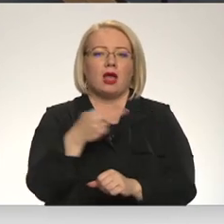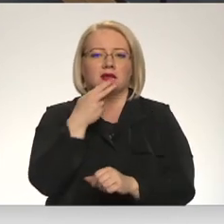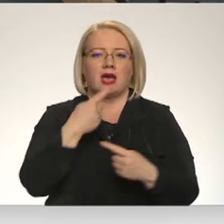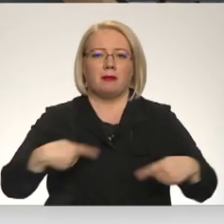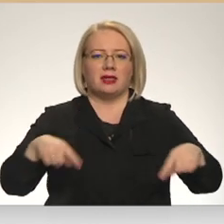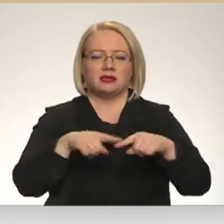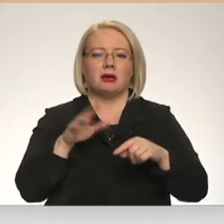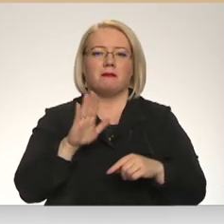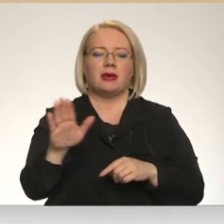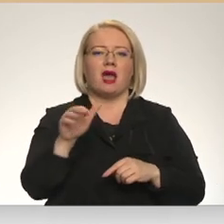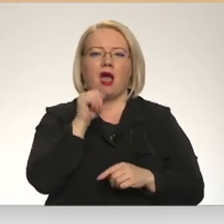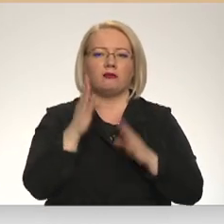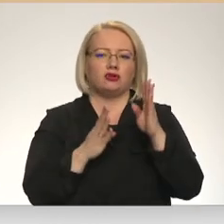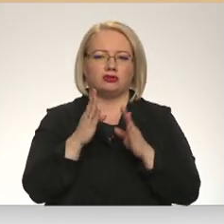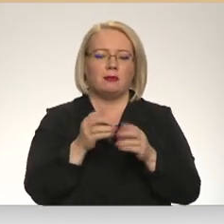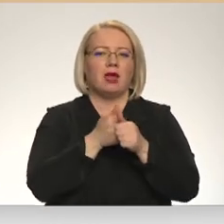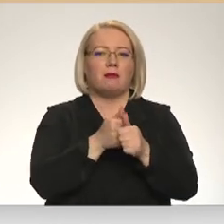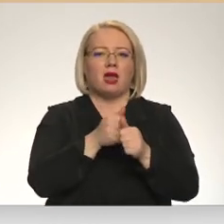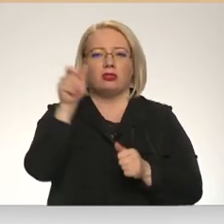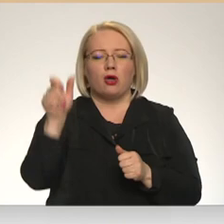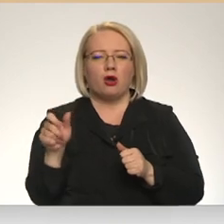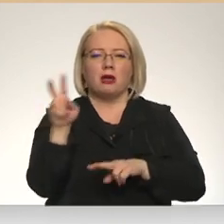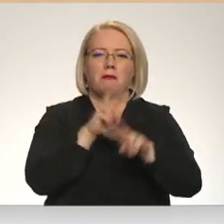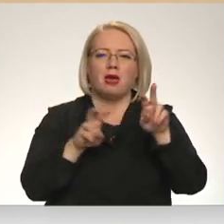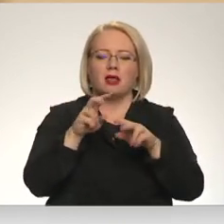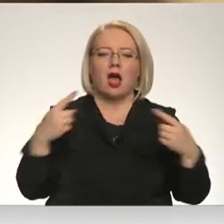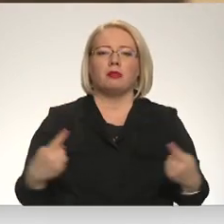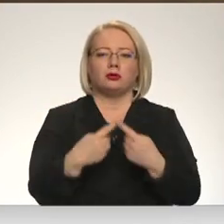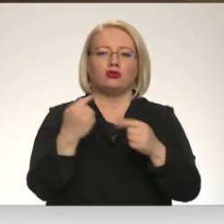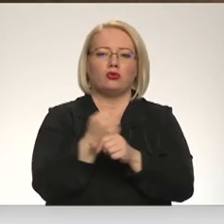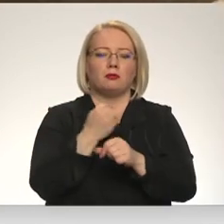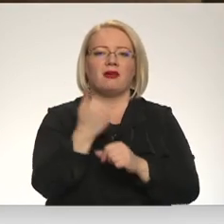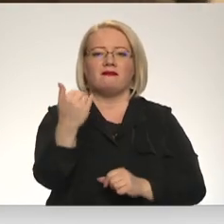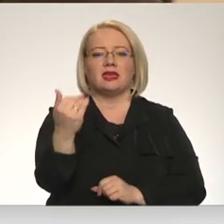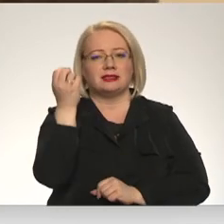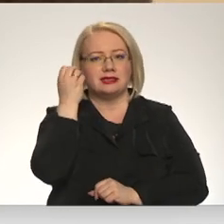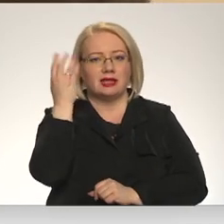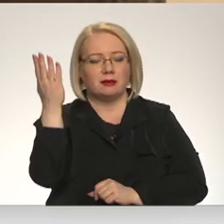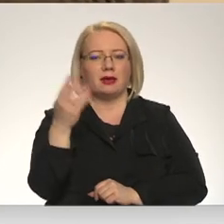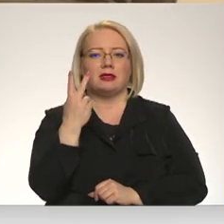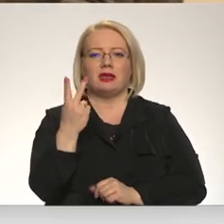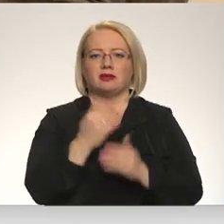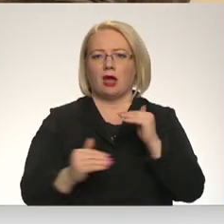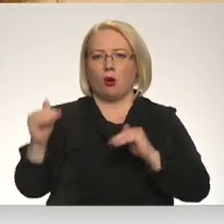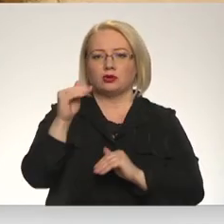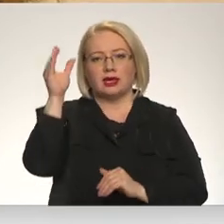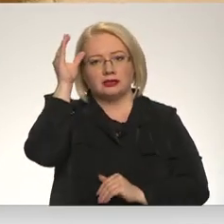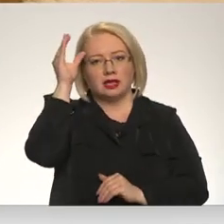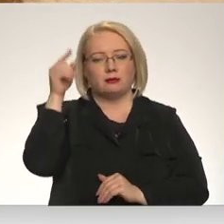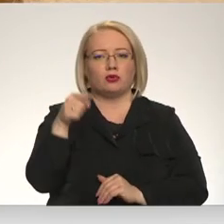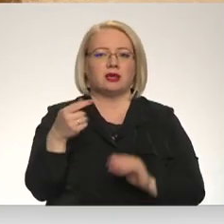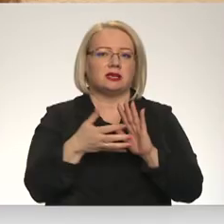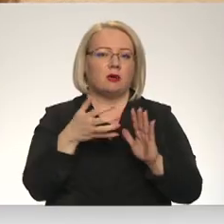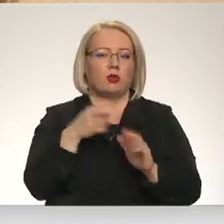apzaļumošanas, bet mentori meklējus atbilstošāk nodarbošanos Lidijas izglītībai. Viņai ir divas augstākās izglītības, kuras